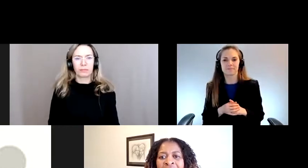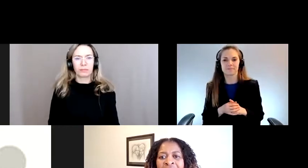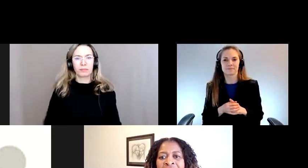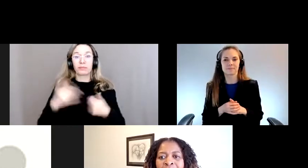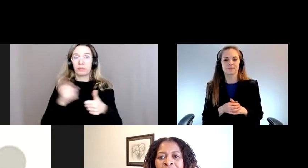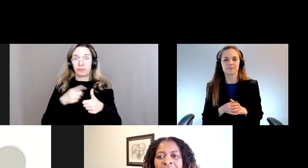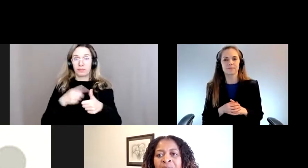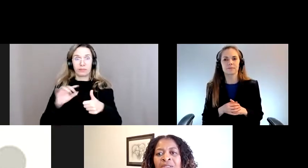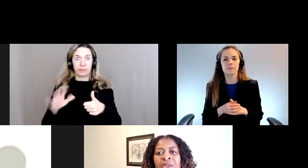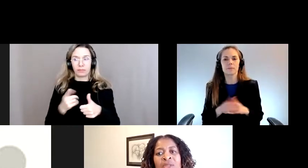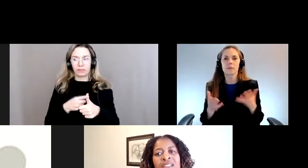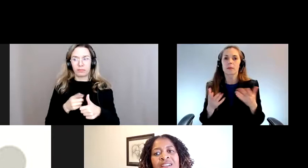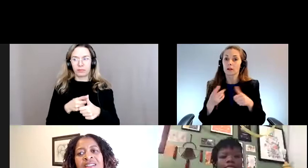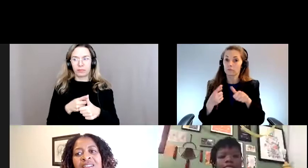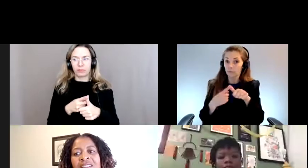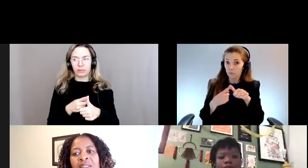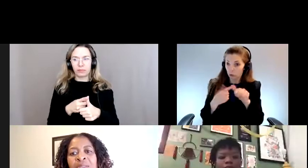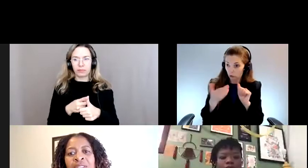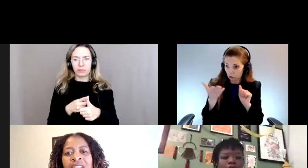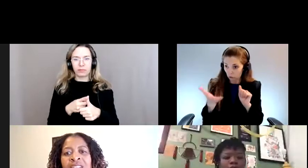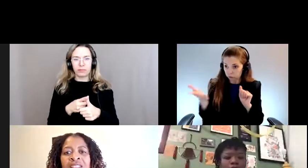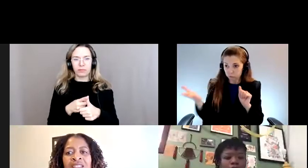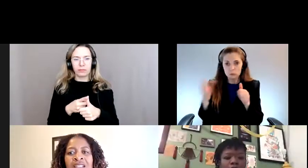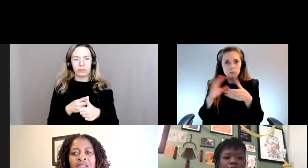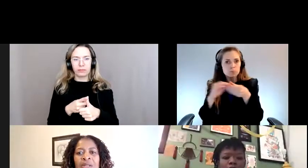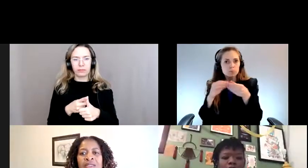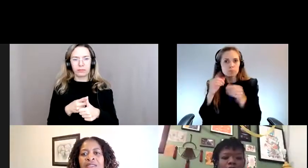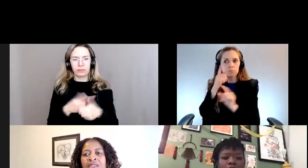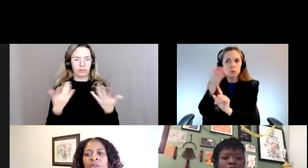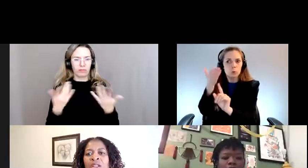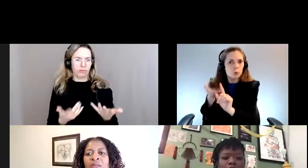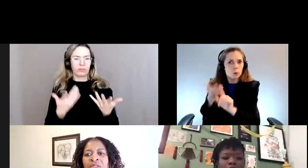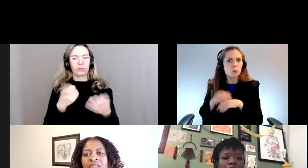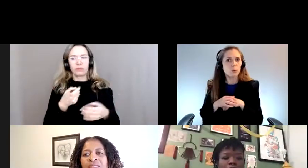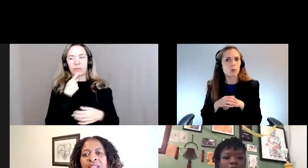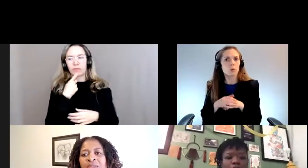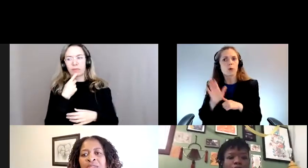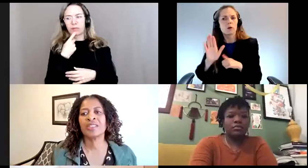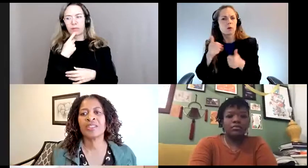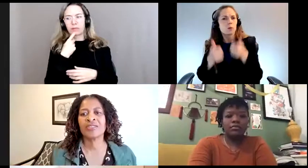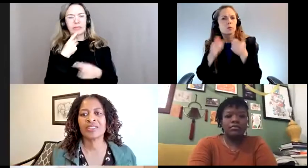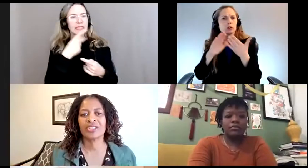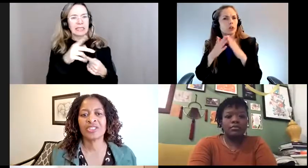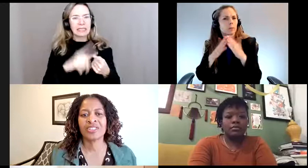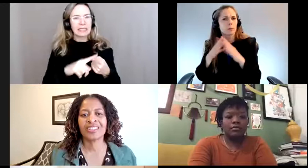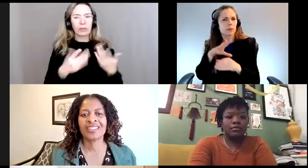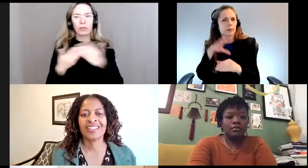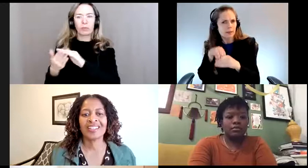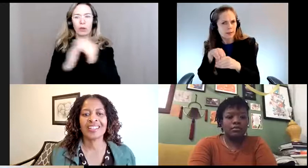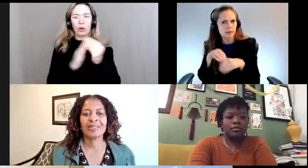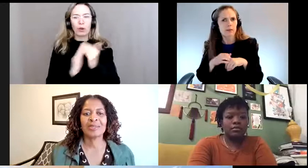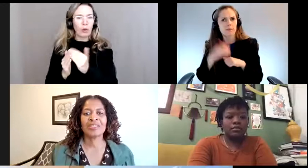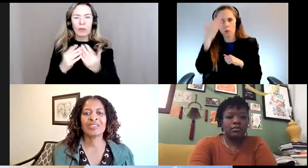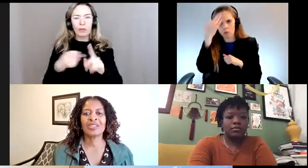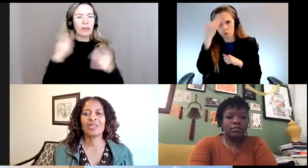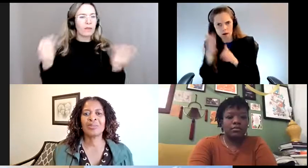Commençons avec... Commençons en leur demandant de nous parler de qui elles sont, de la communauté dont elles